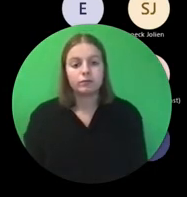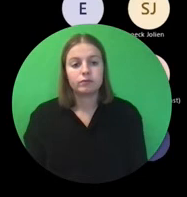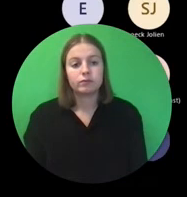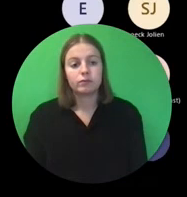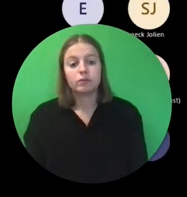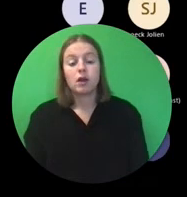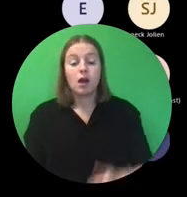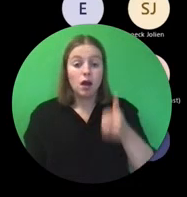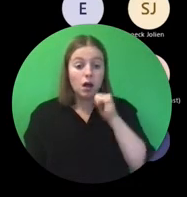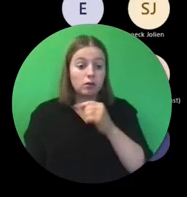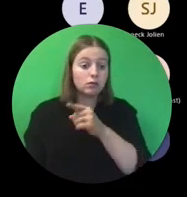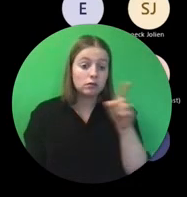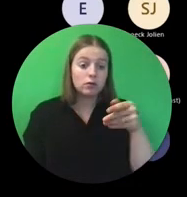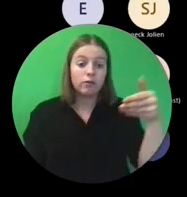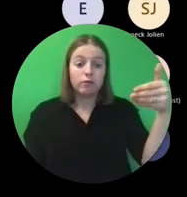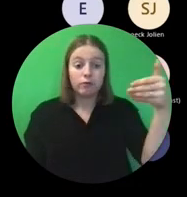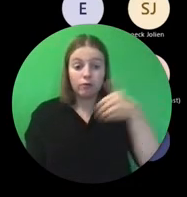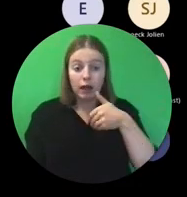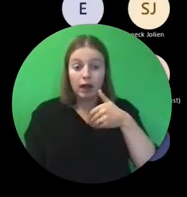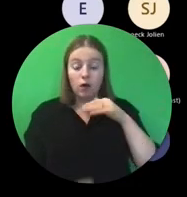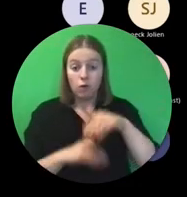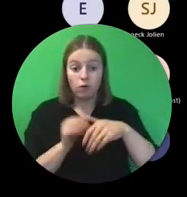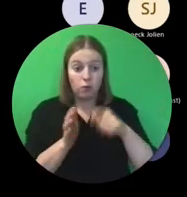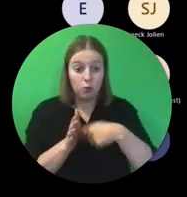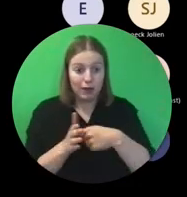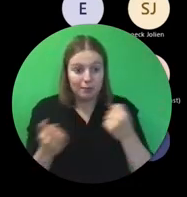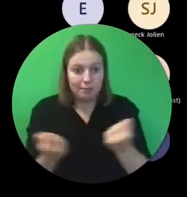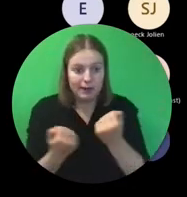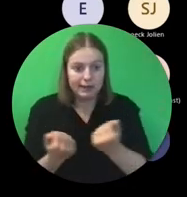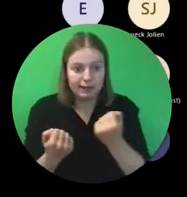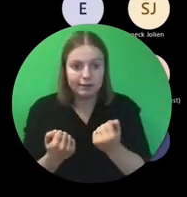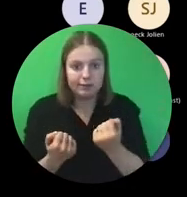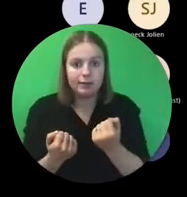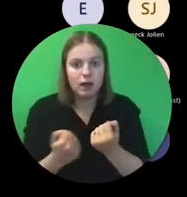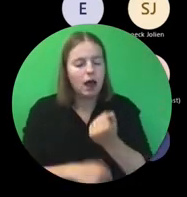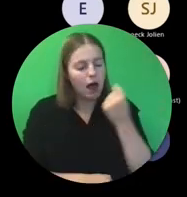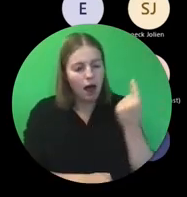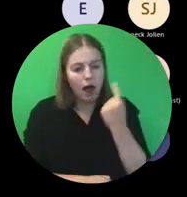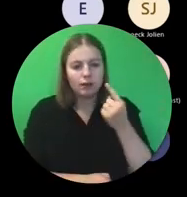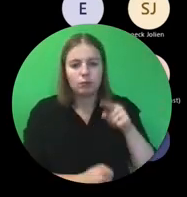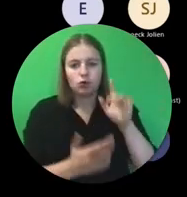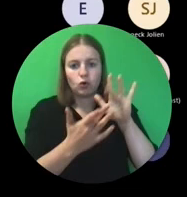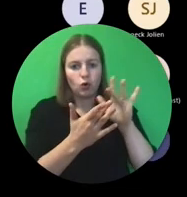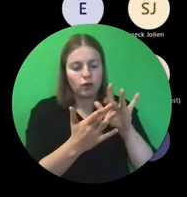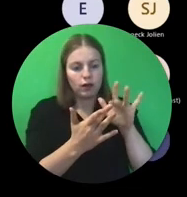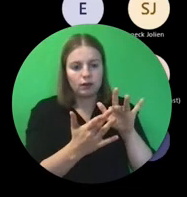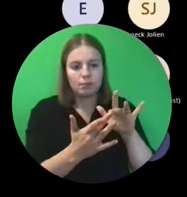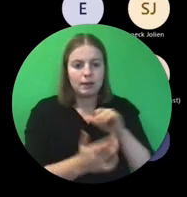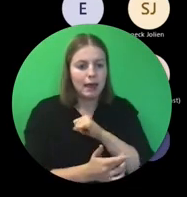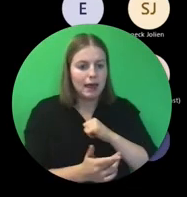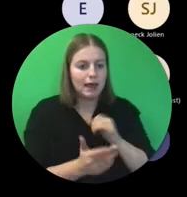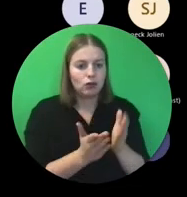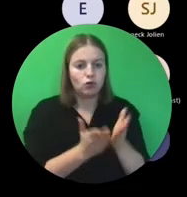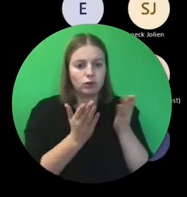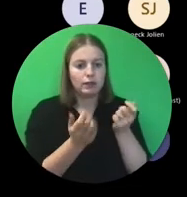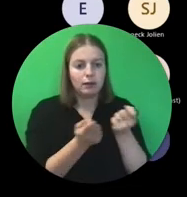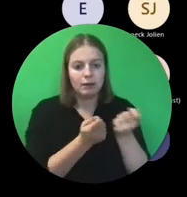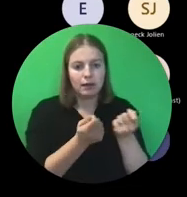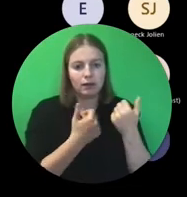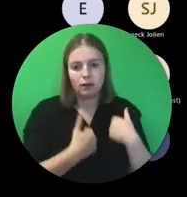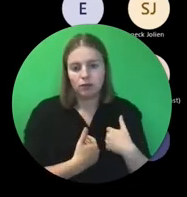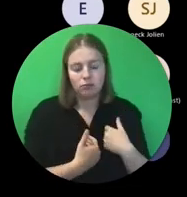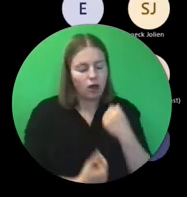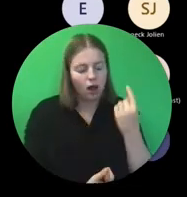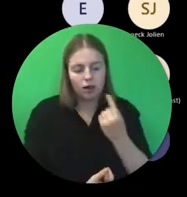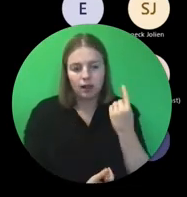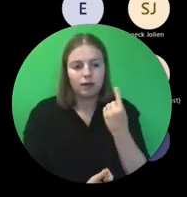Heb je een vraag over een lopend project, dan neem je altijd contact op met je dossierbeheerder. Dat is in alle acties eigenlijk zo.